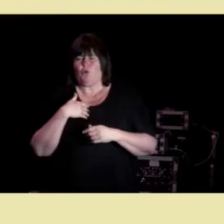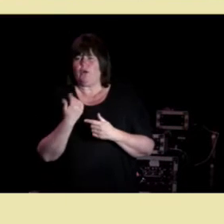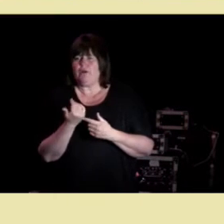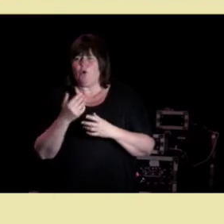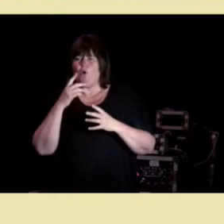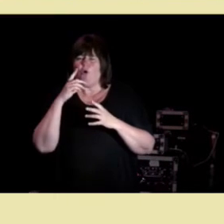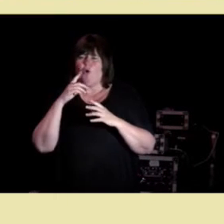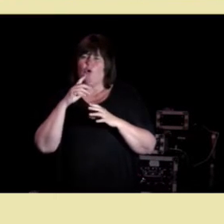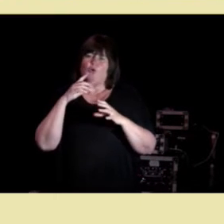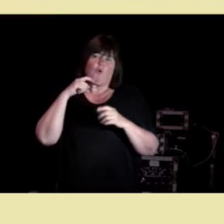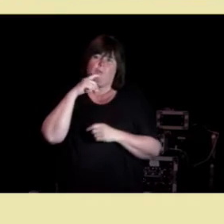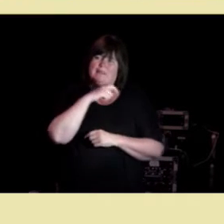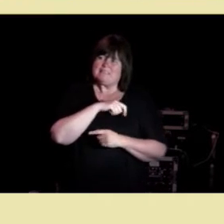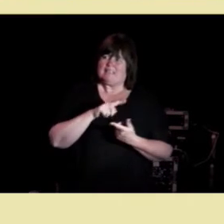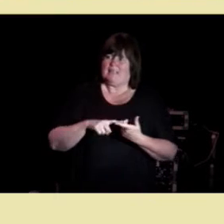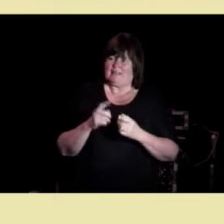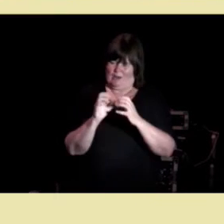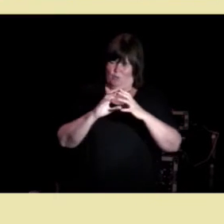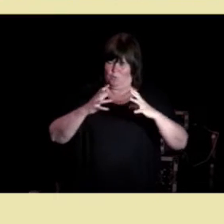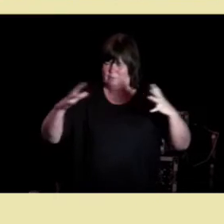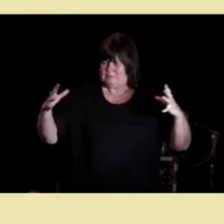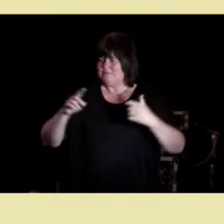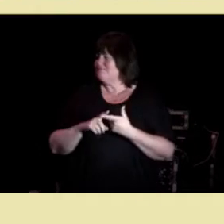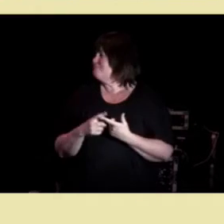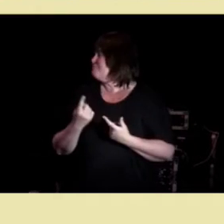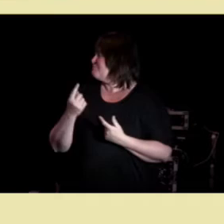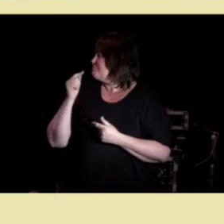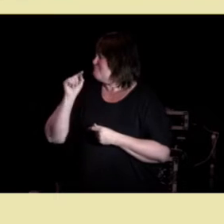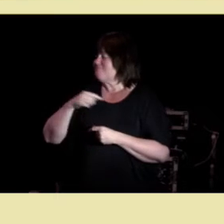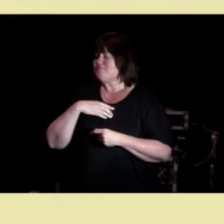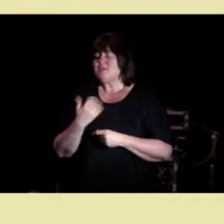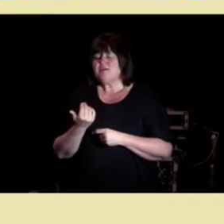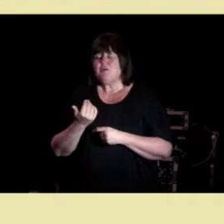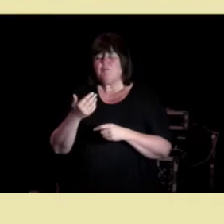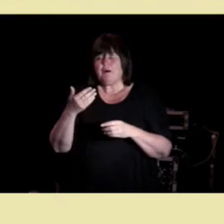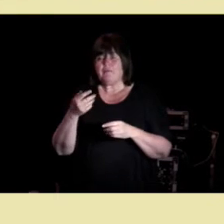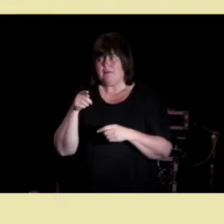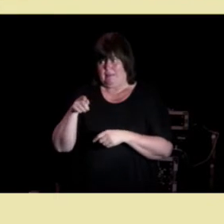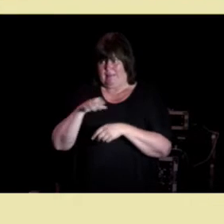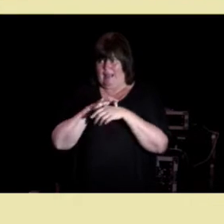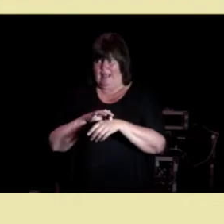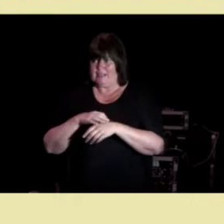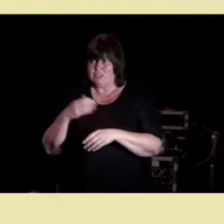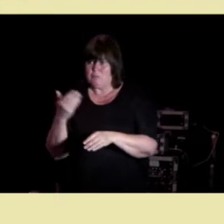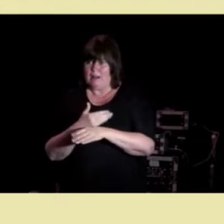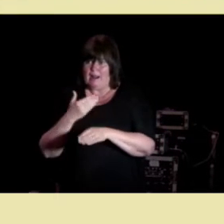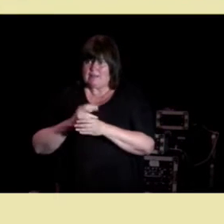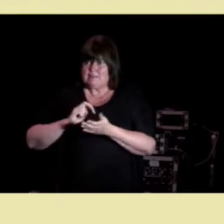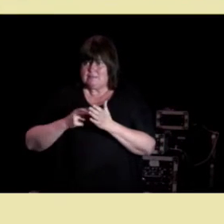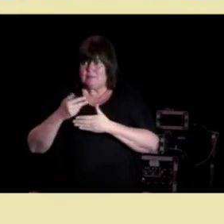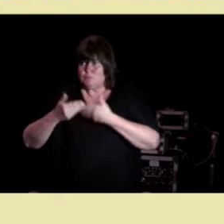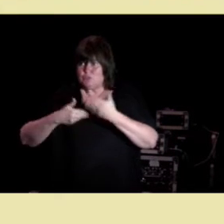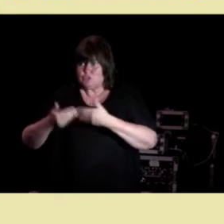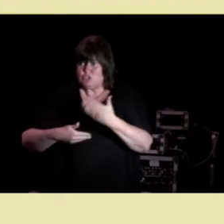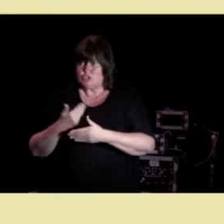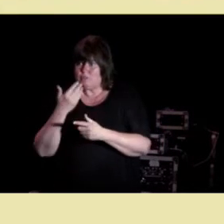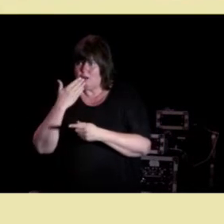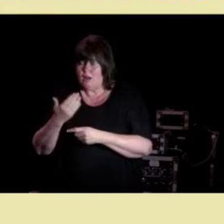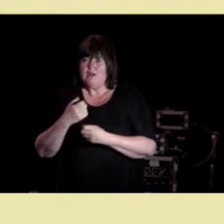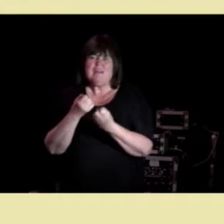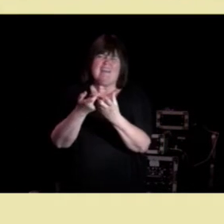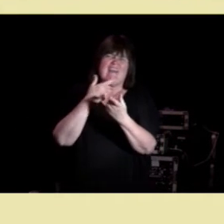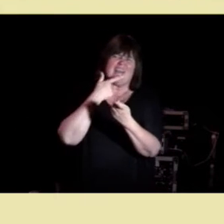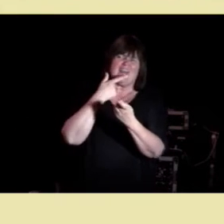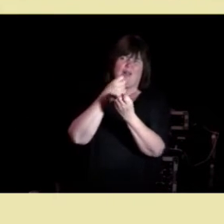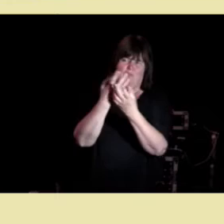leger som virkelig har lært den tekniske prosedyren ganske bra og det ser vi mange ganger England har kommet langt de bomber faktisk